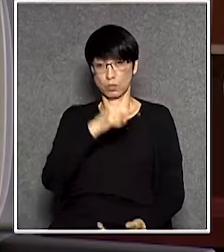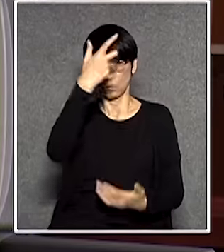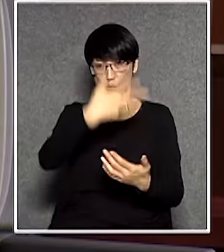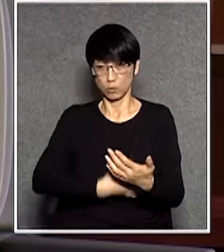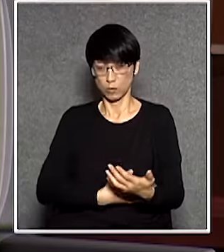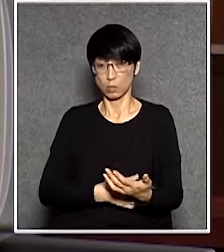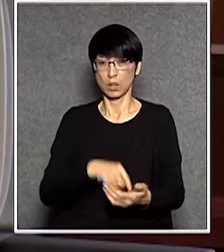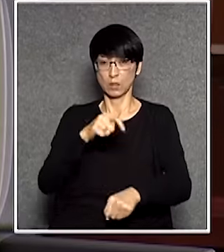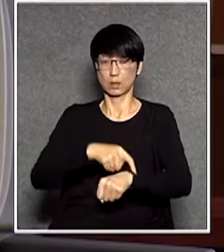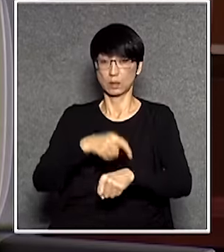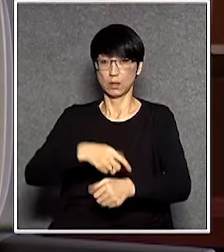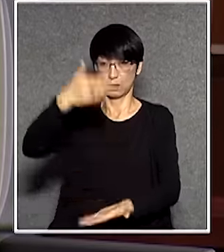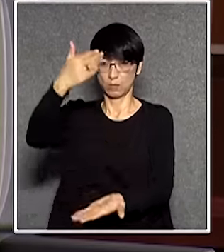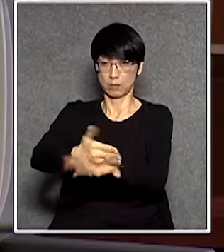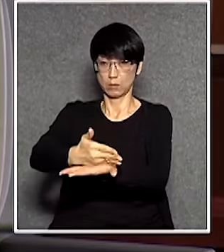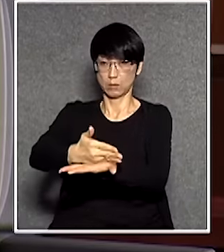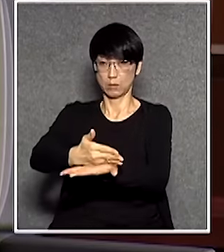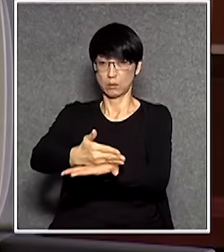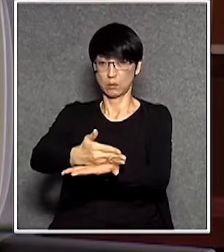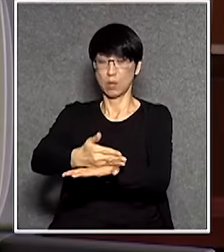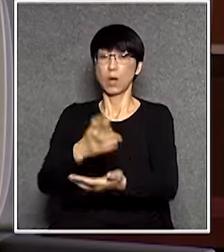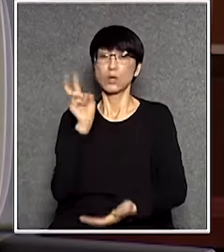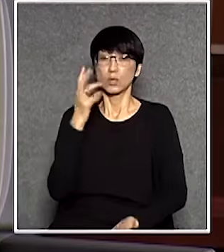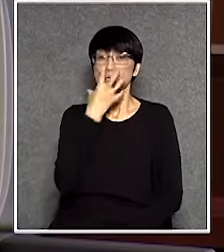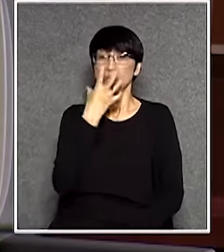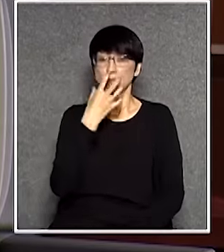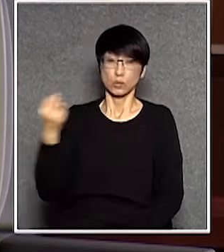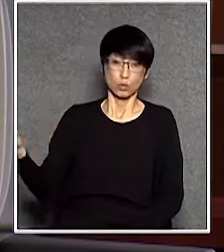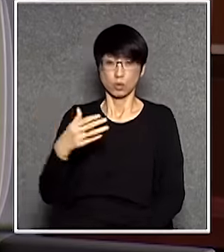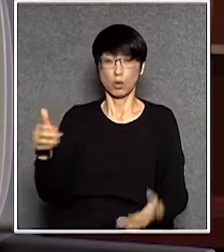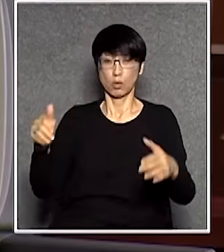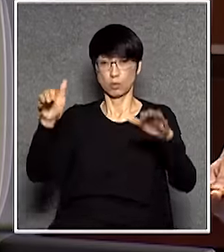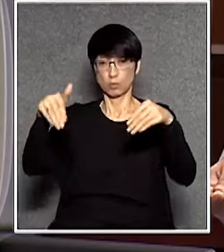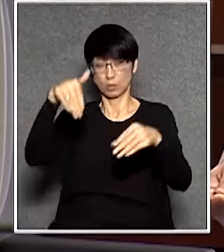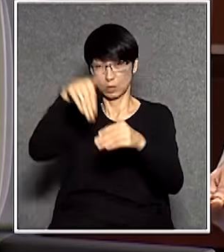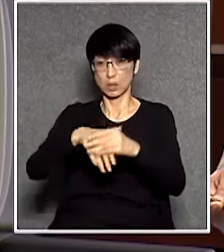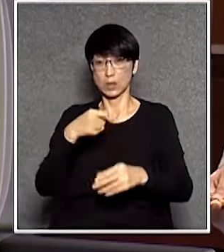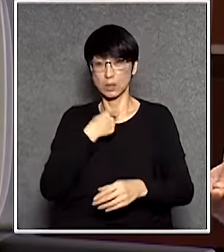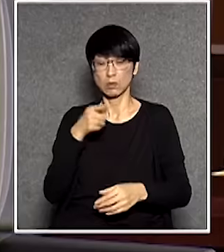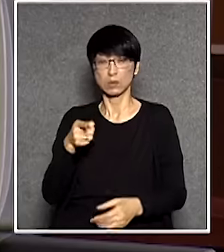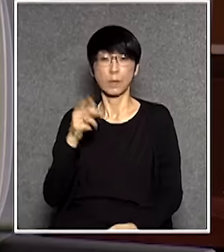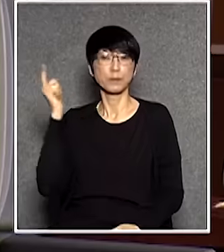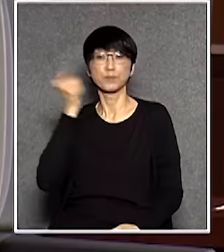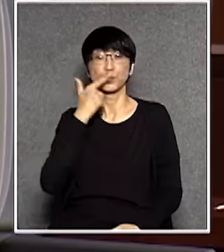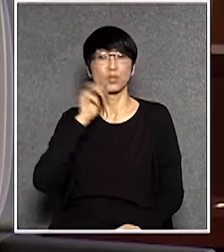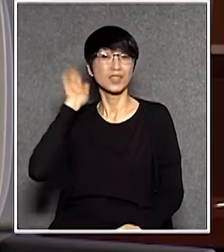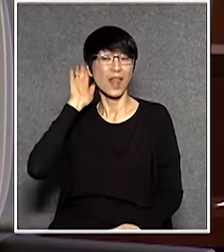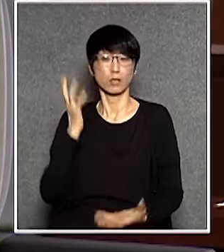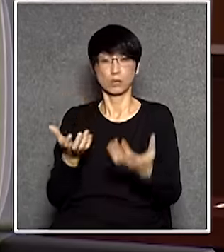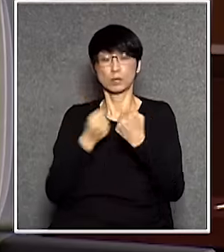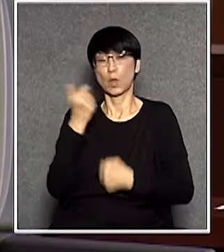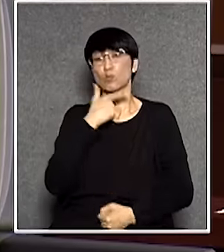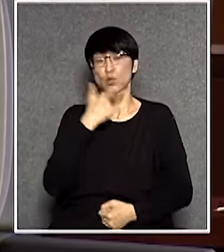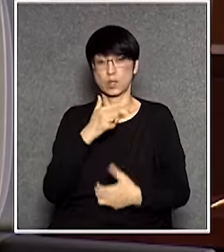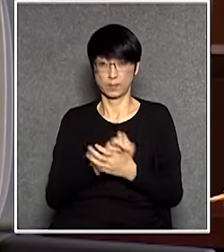一個死線止蝕離場重新招標當然說這些也是不合聽的當然不會接受是不是是不是